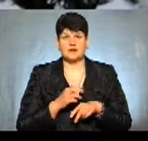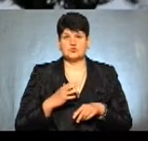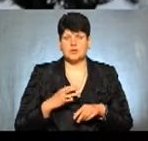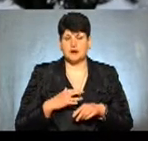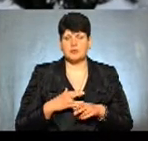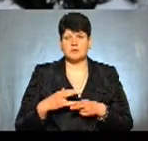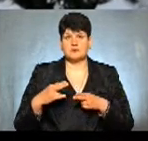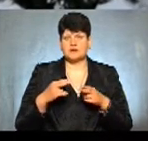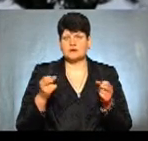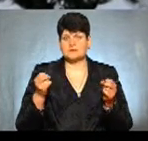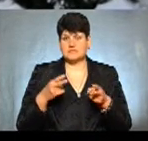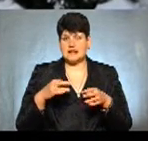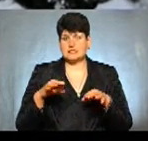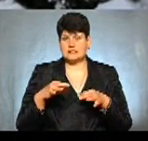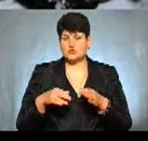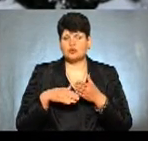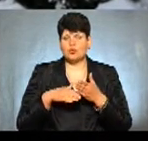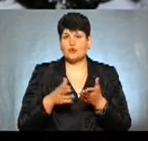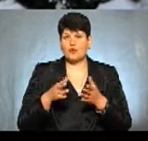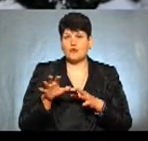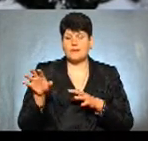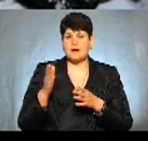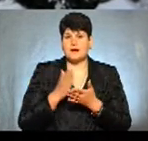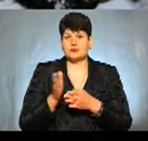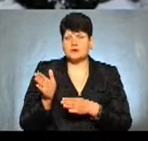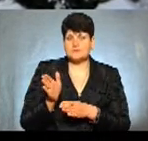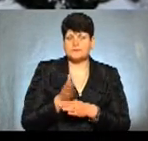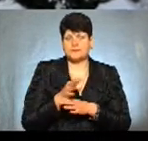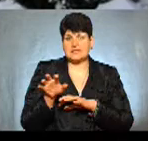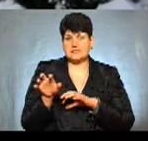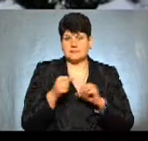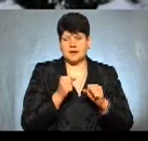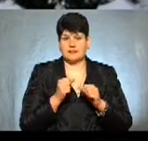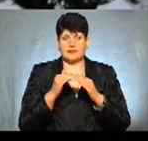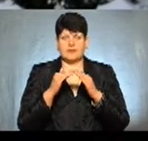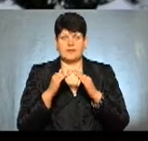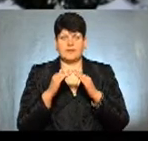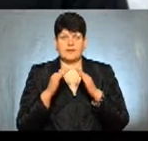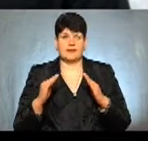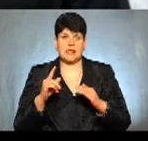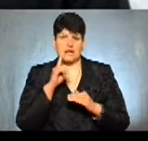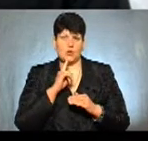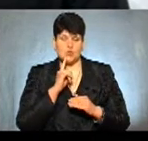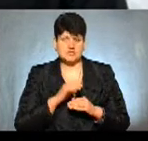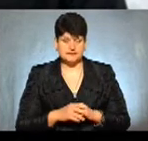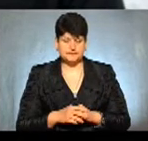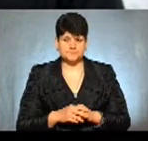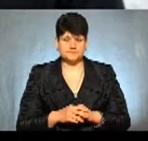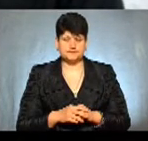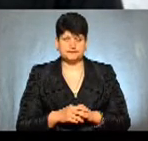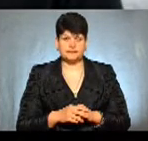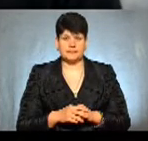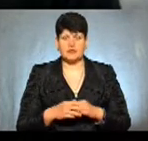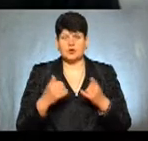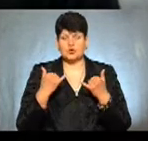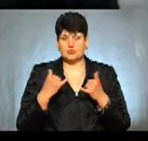спецтранспорту, з допомогою якого мають демонтувати та вивезти кіоск. Сьогодні ми проводимо